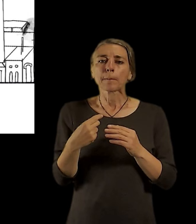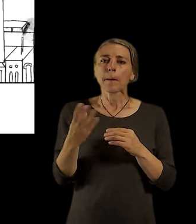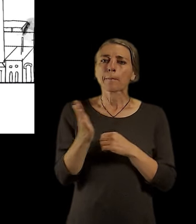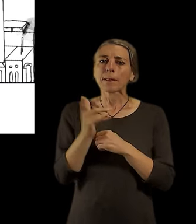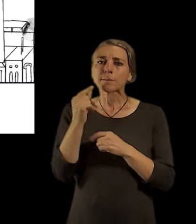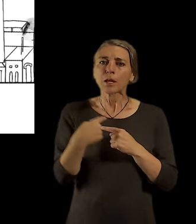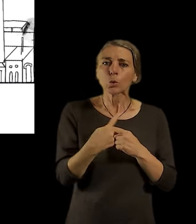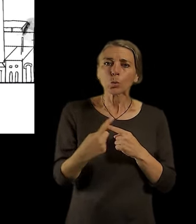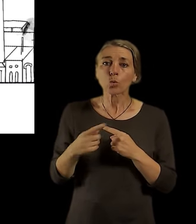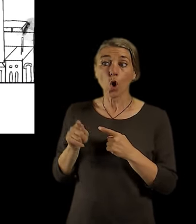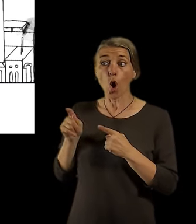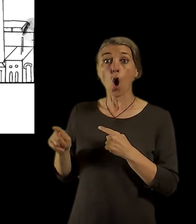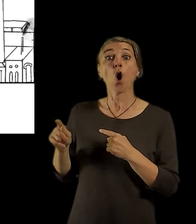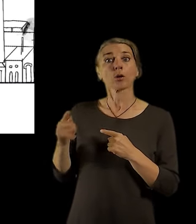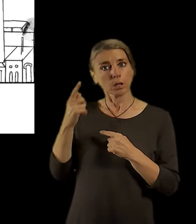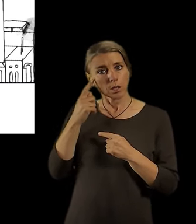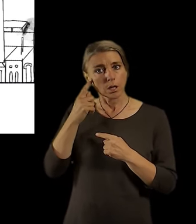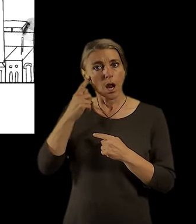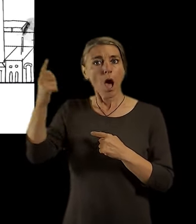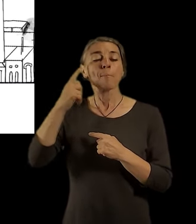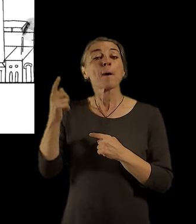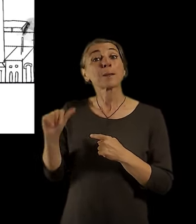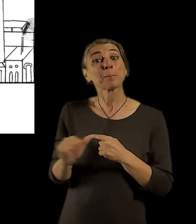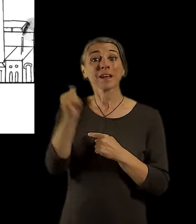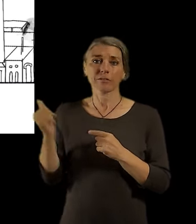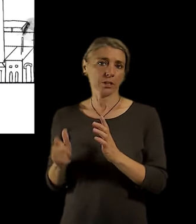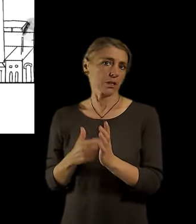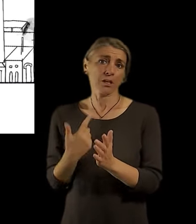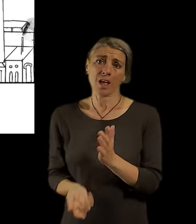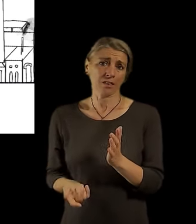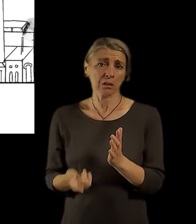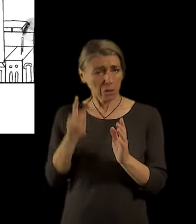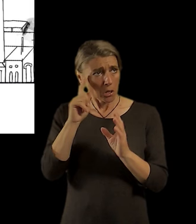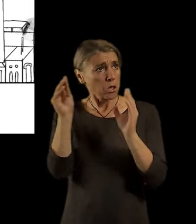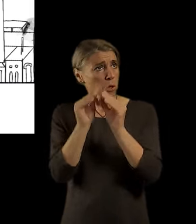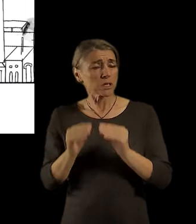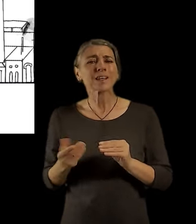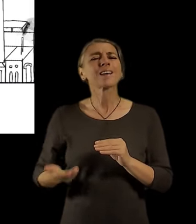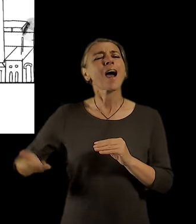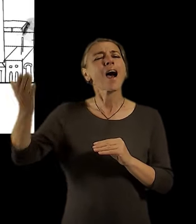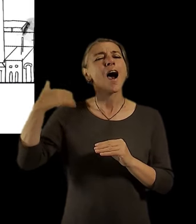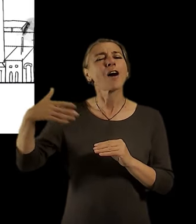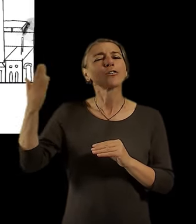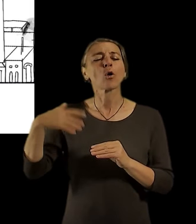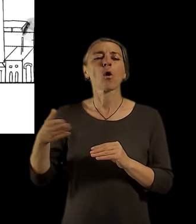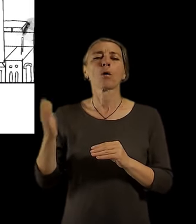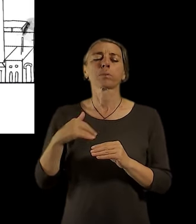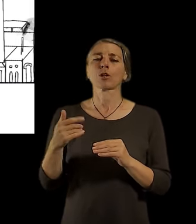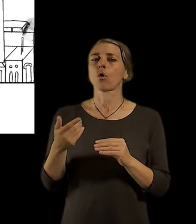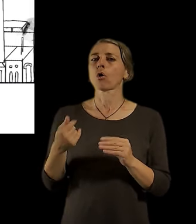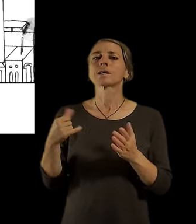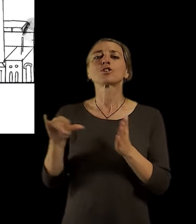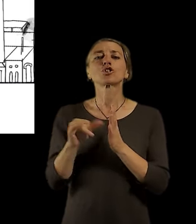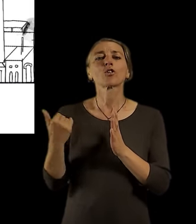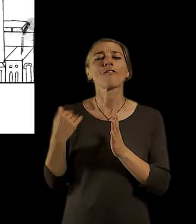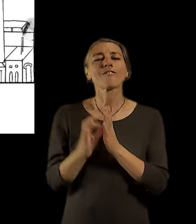jako jeho vynález. To je prostě přirozený město. V podstatě každý středověký město, každý geto, každý vlastně